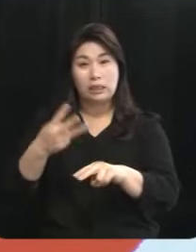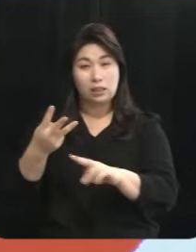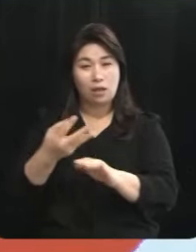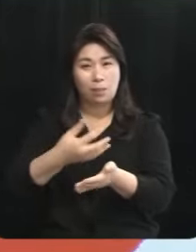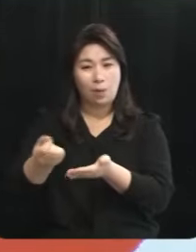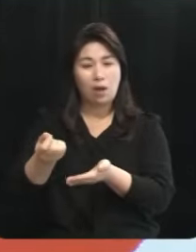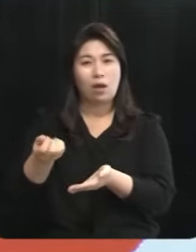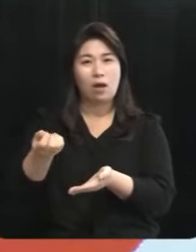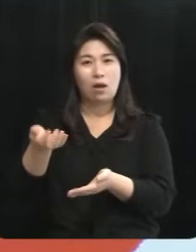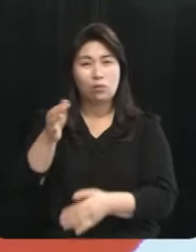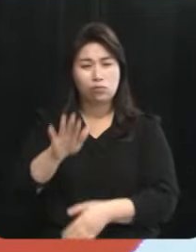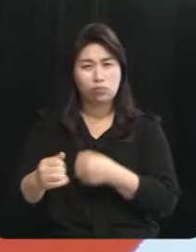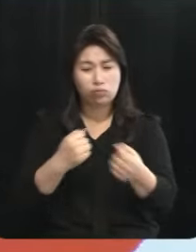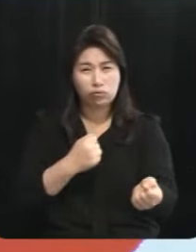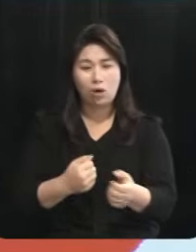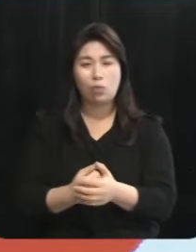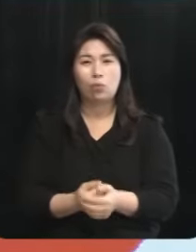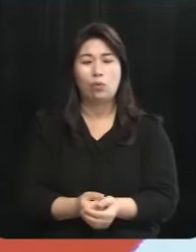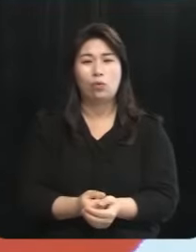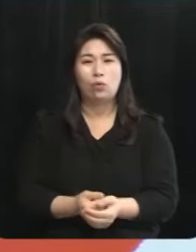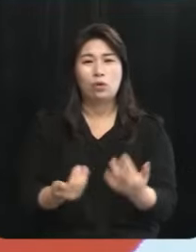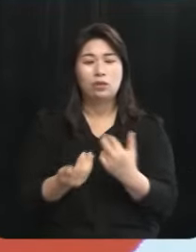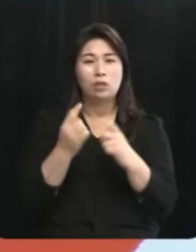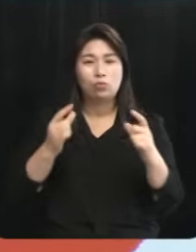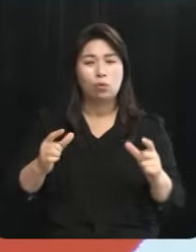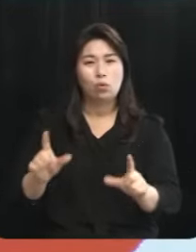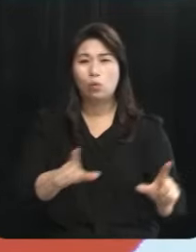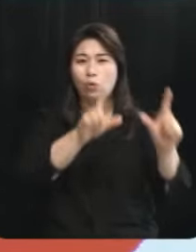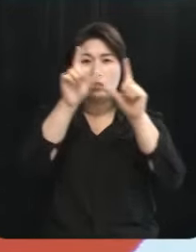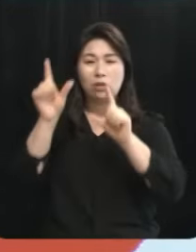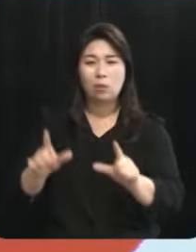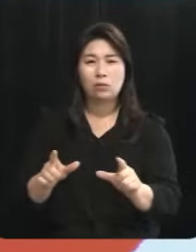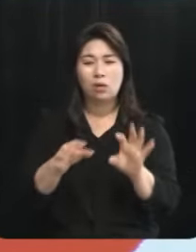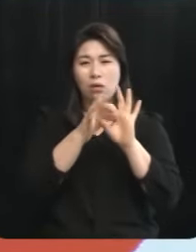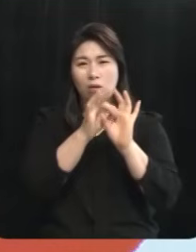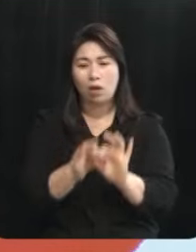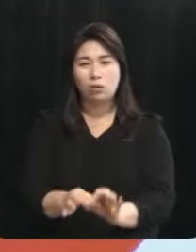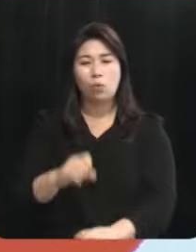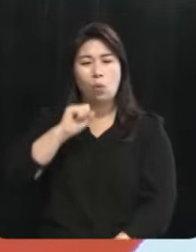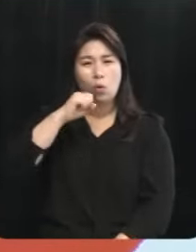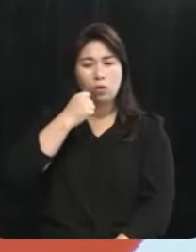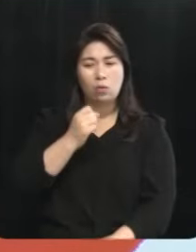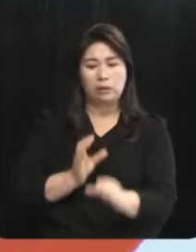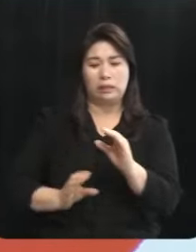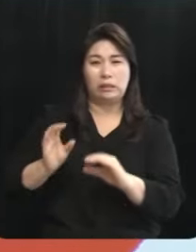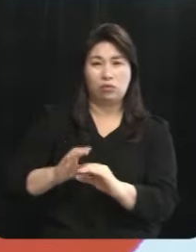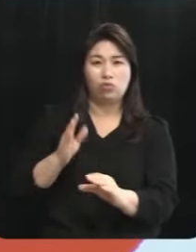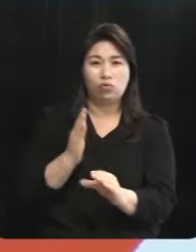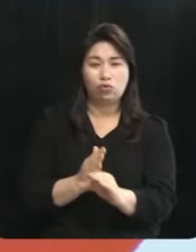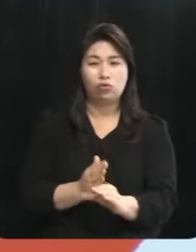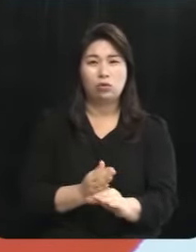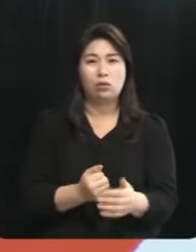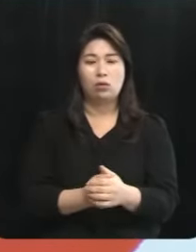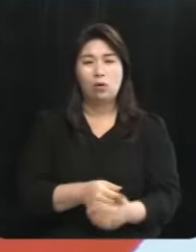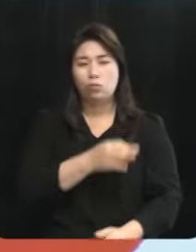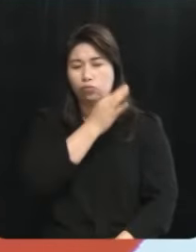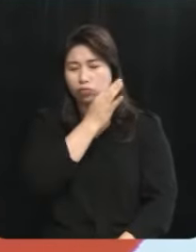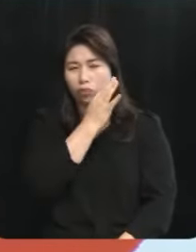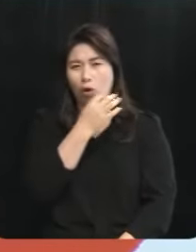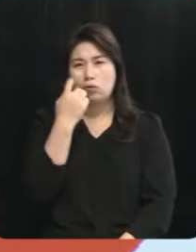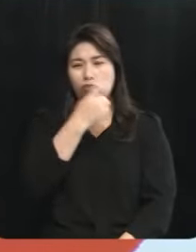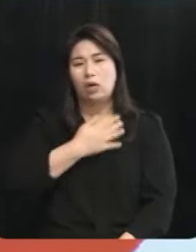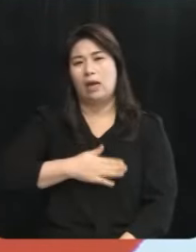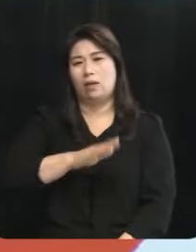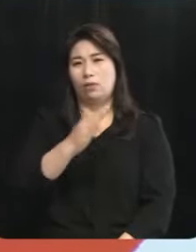차지했음에도 불구하고 제주의 삶은 점점 어려워져만 가고 있습니다 민주당 의원들은 부끄러워할 줄